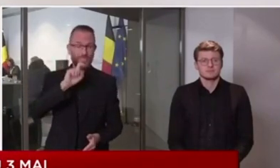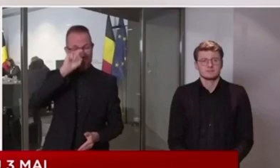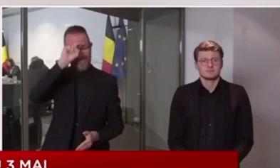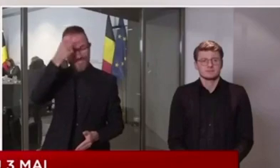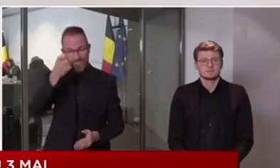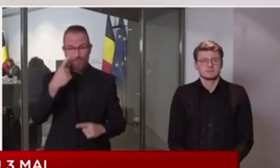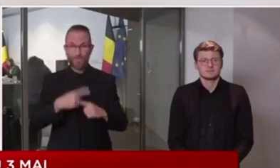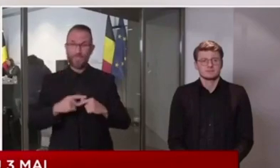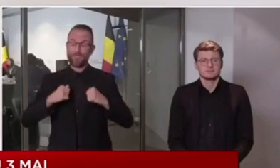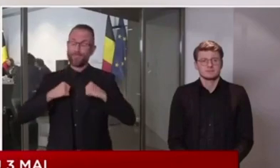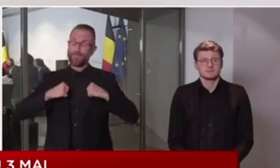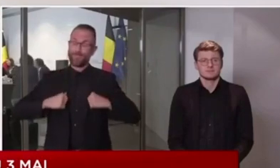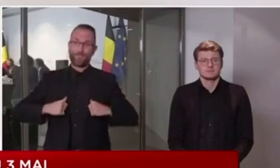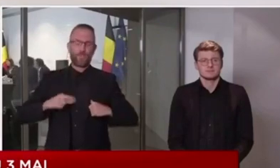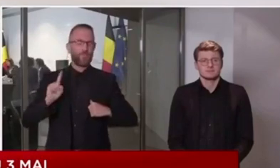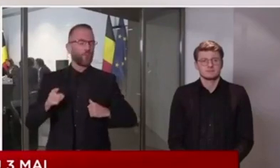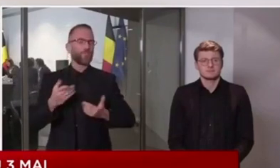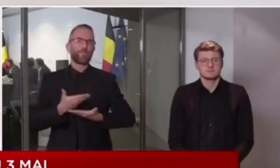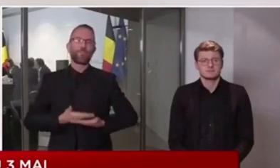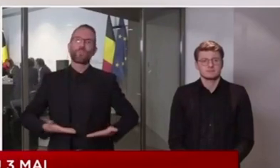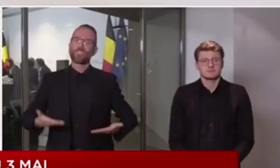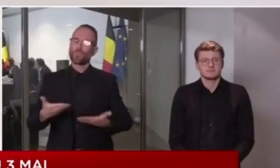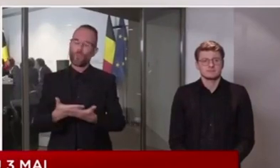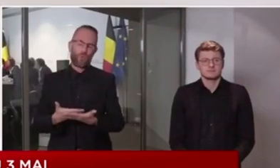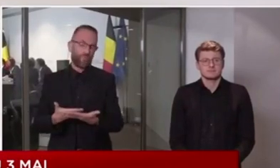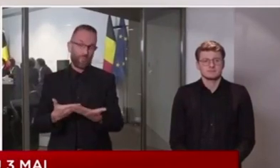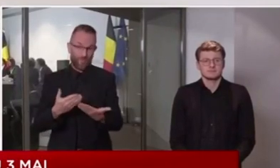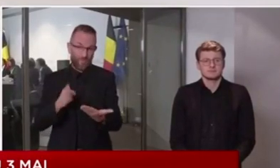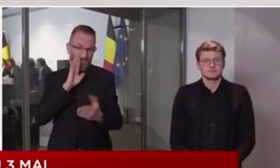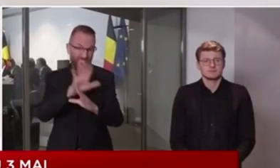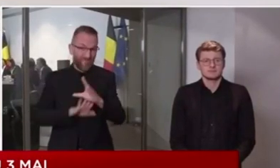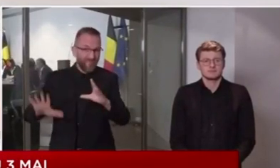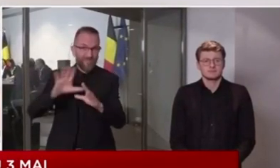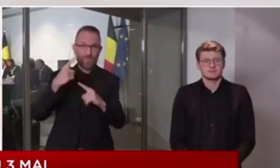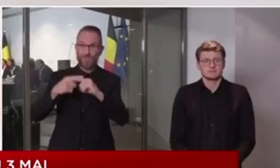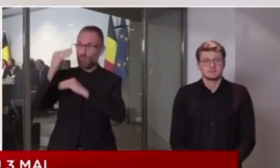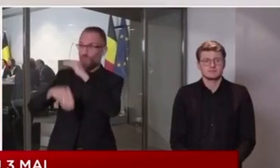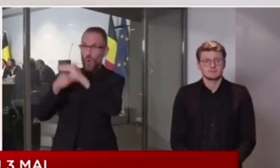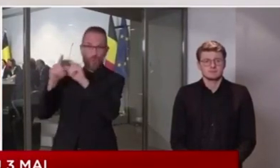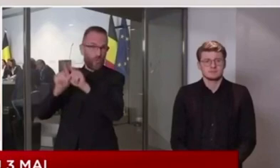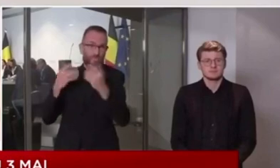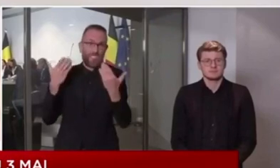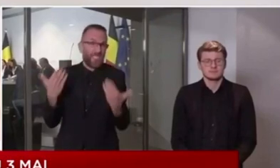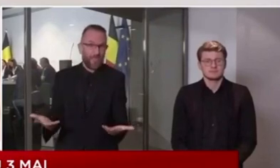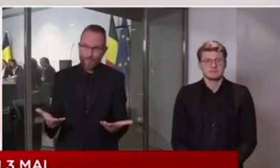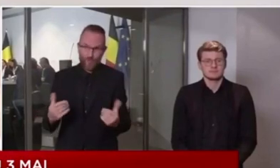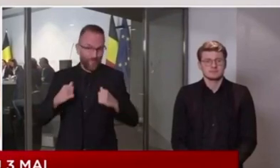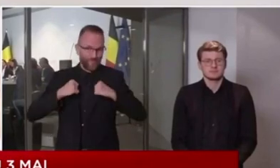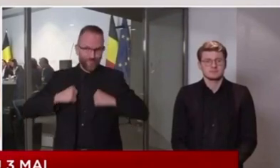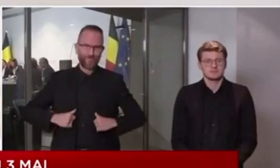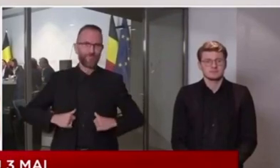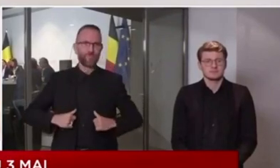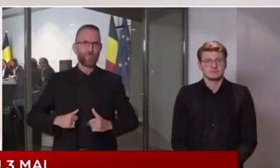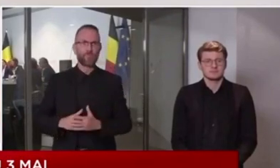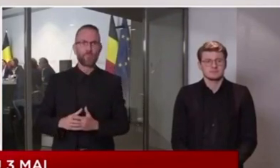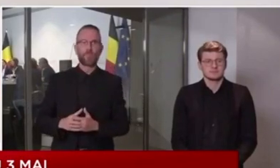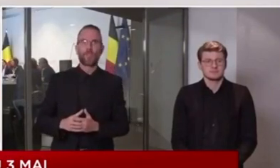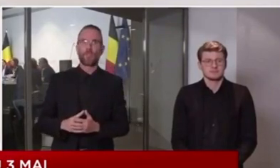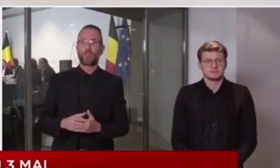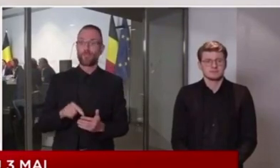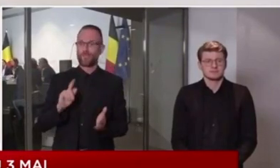le monde. Notre pays n'avait pas connu des preuves aussi grandes depuis la Seconde Guerre mondiale.